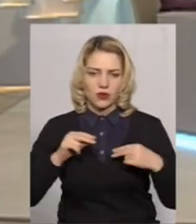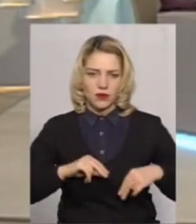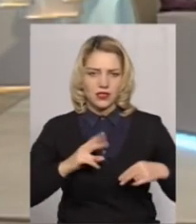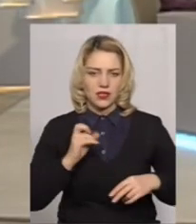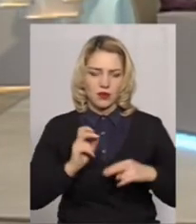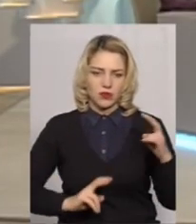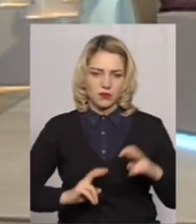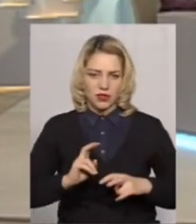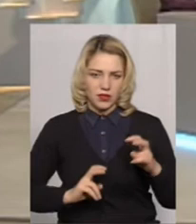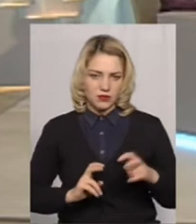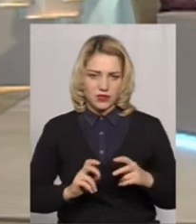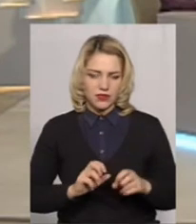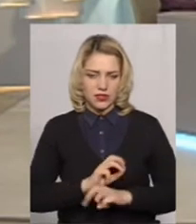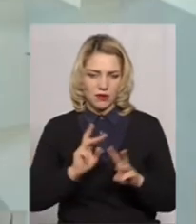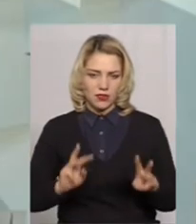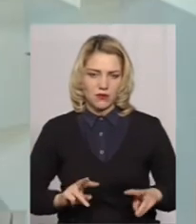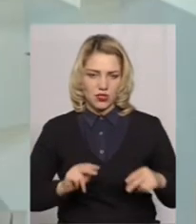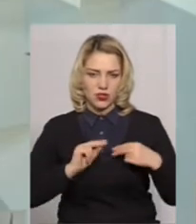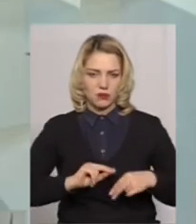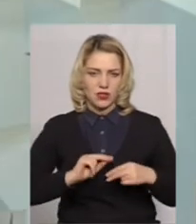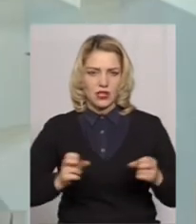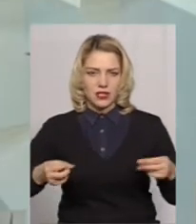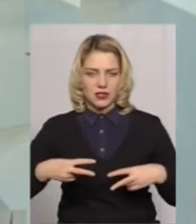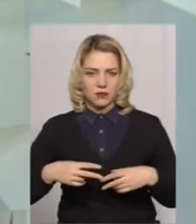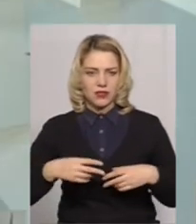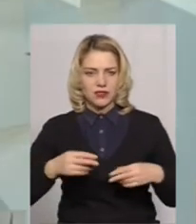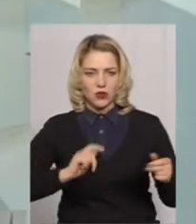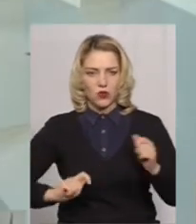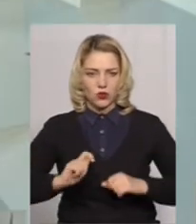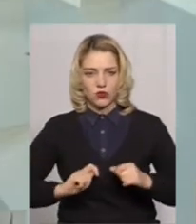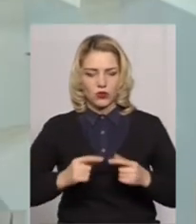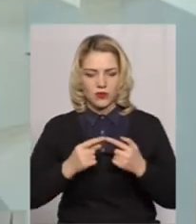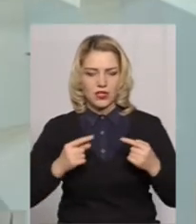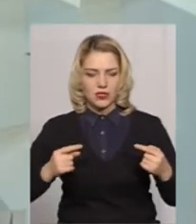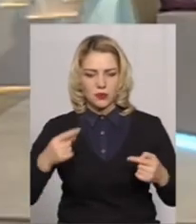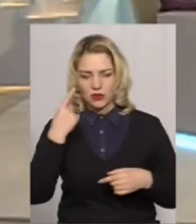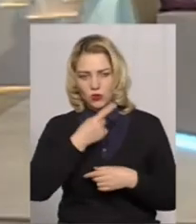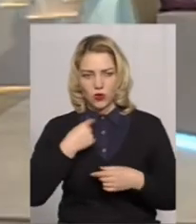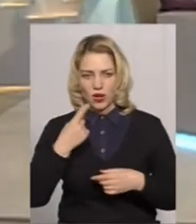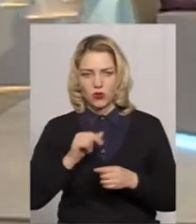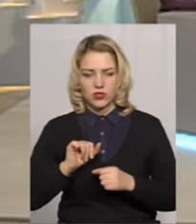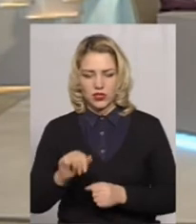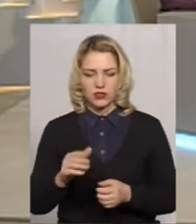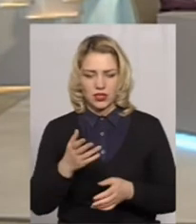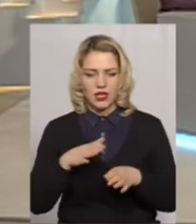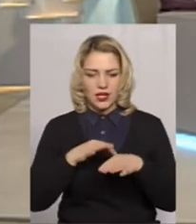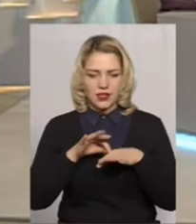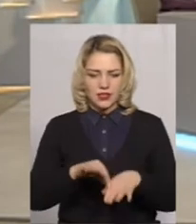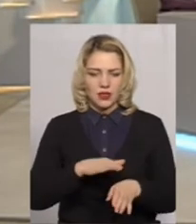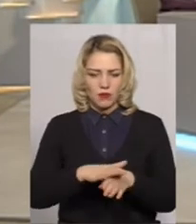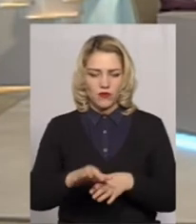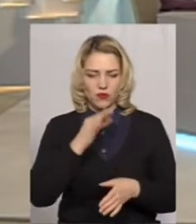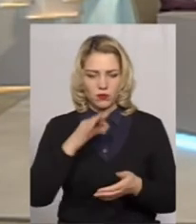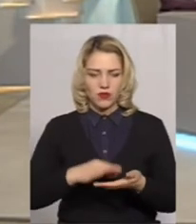підприємстві, забезпечення працівників спецодягом, засоби індивідуального захисту, несе повну відповідальність роботодавець.